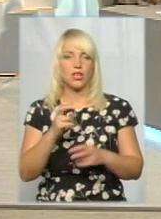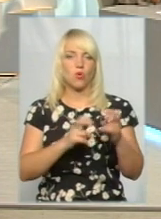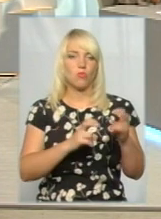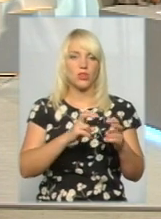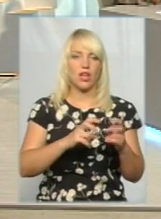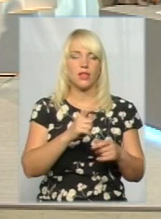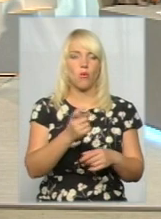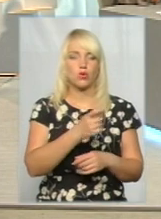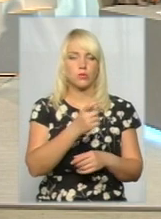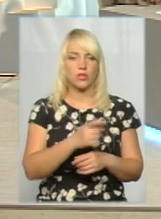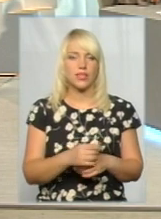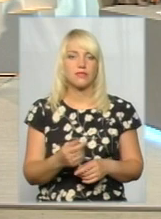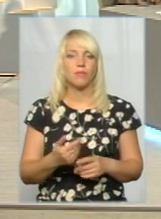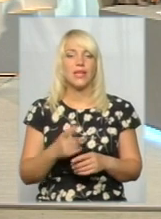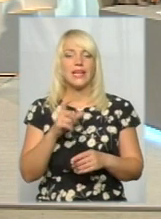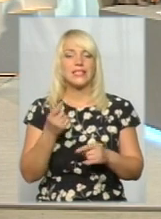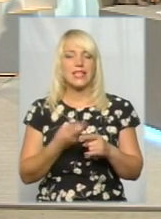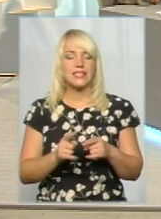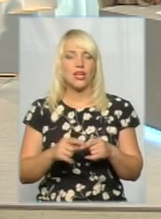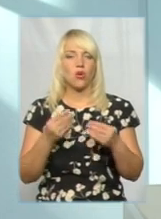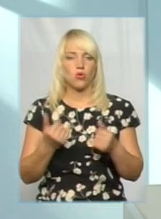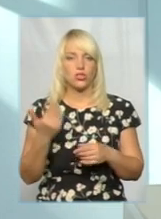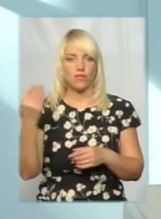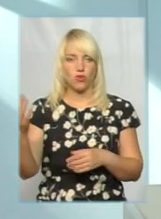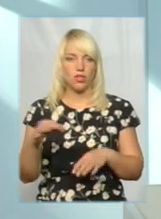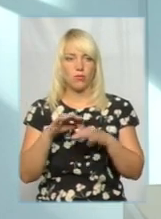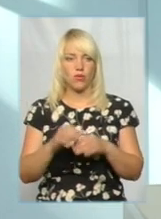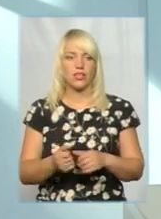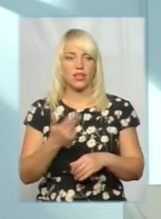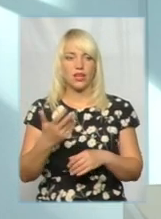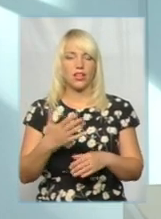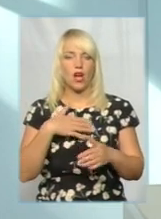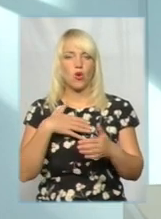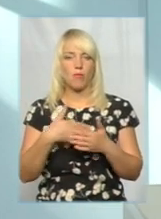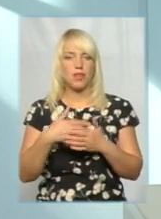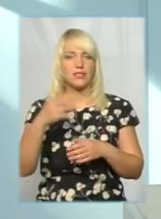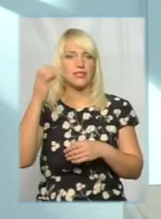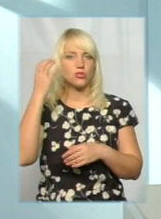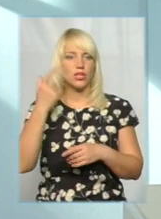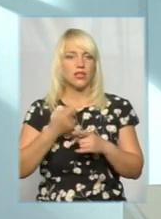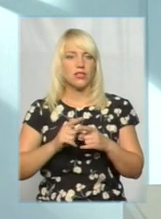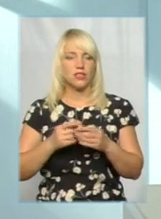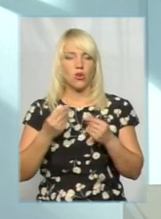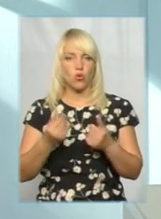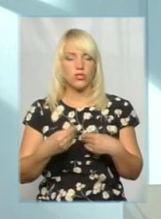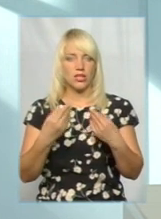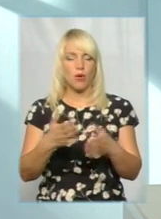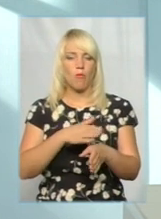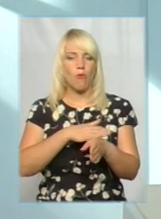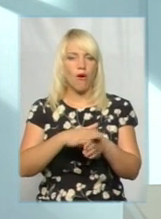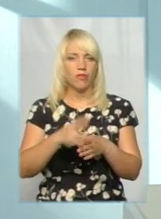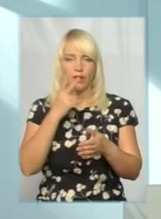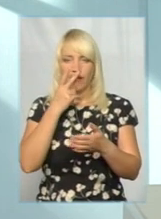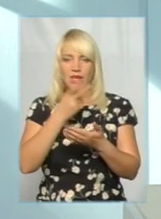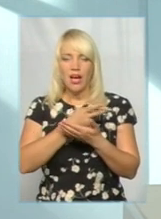За ці кошти вони проведуть кілька громадських слухань, за ці кошти вони надуть повну візуалізацію